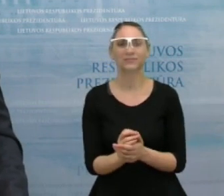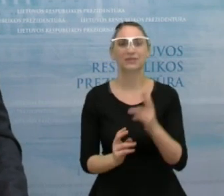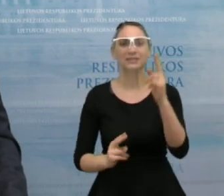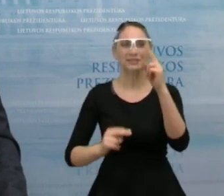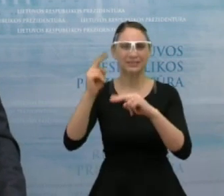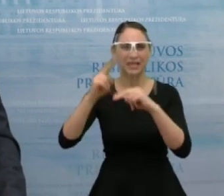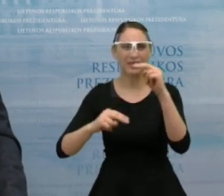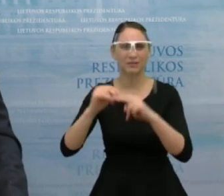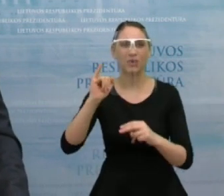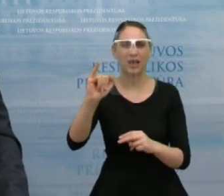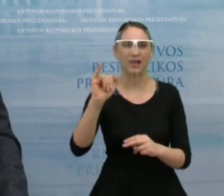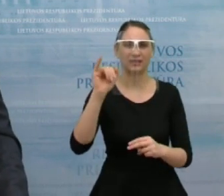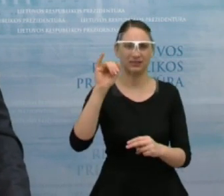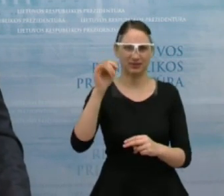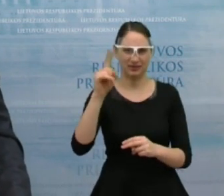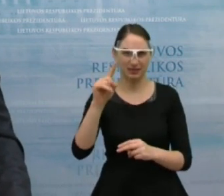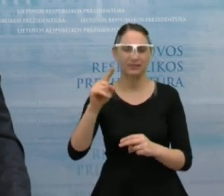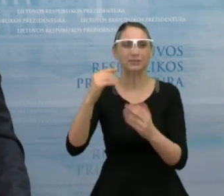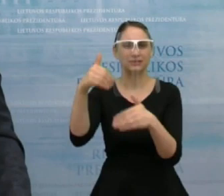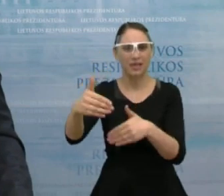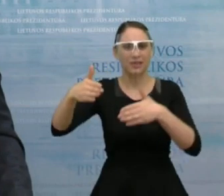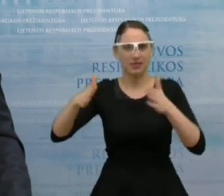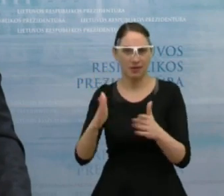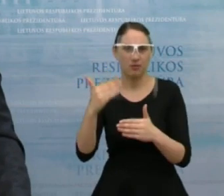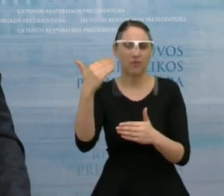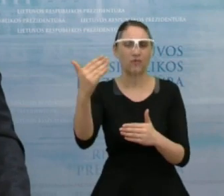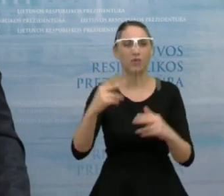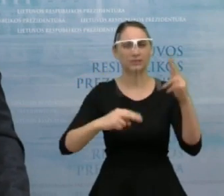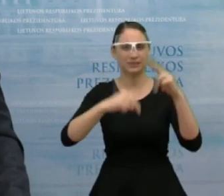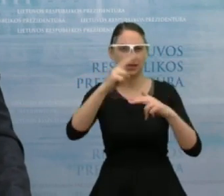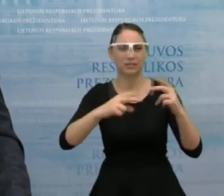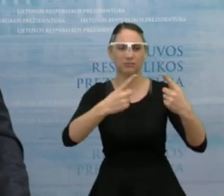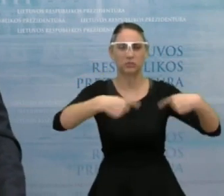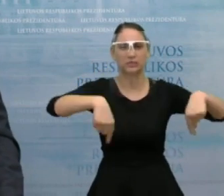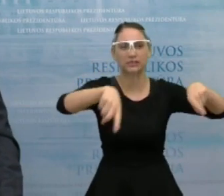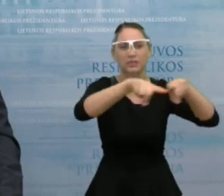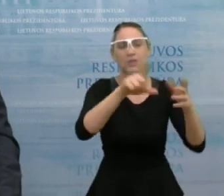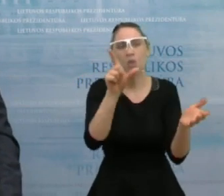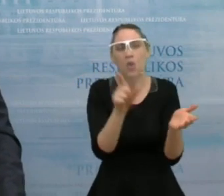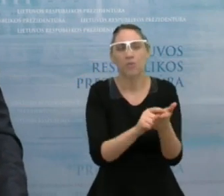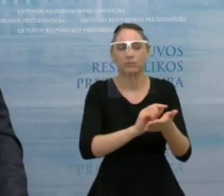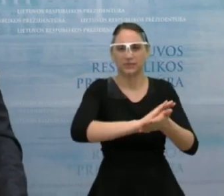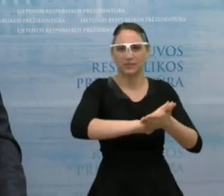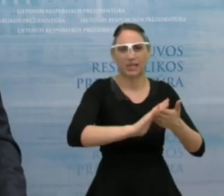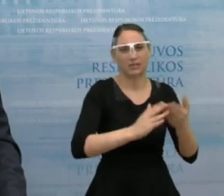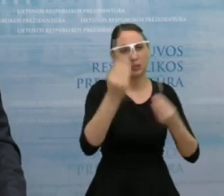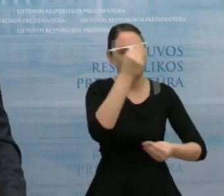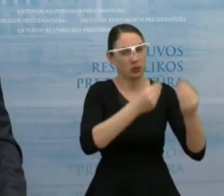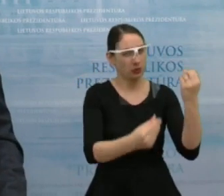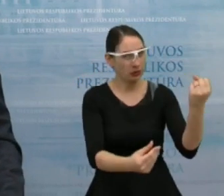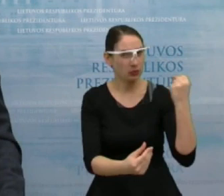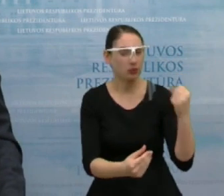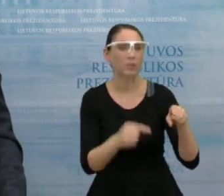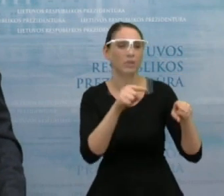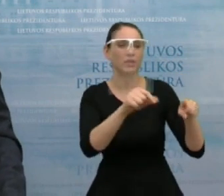sistema, kurie galėtų padėti skaitmenizuoti statybų verslą, statybininkų verslą. Ir taip jis markia išskaidrinti,